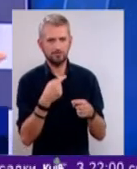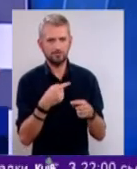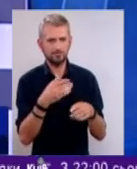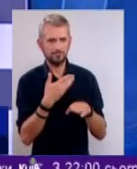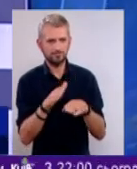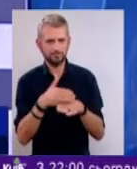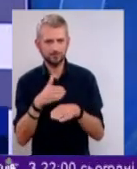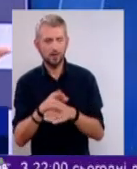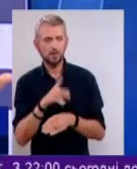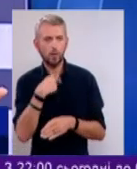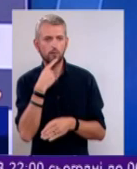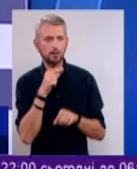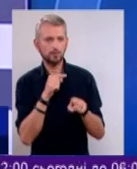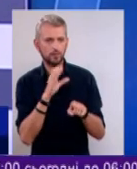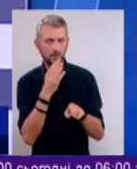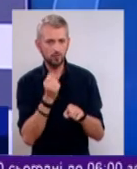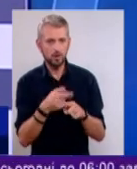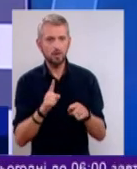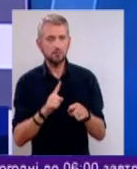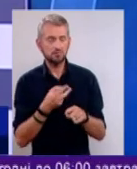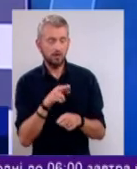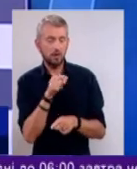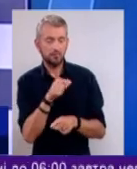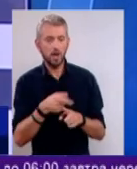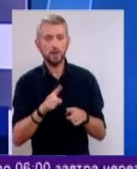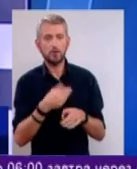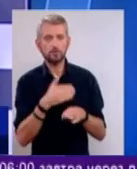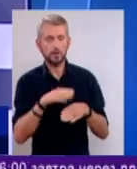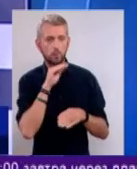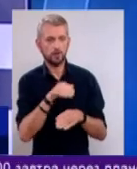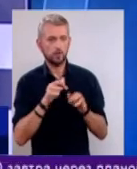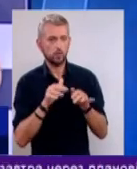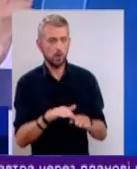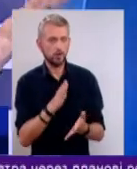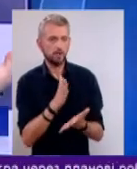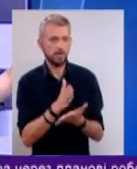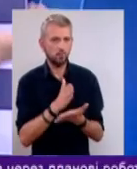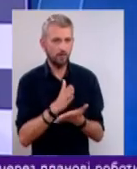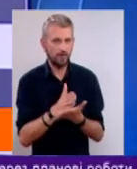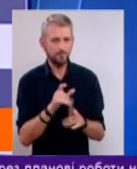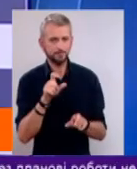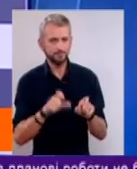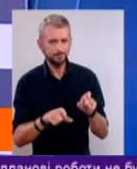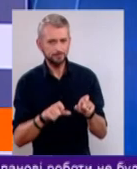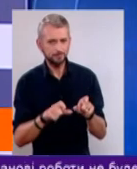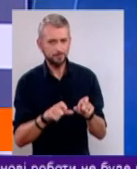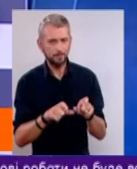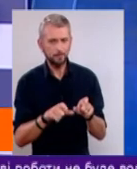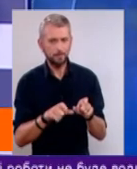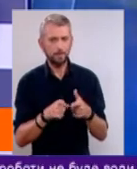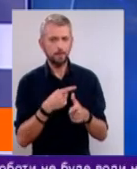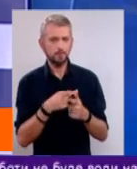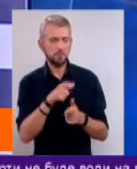говорила Олександра, якщо для неї це частина професійної діяльності, то перебування, чи от пан є